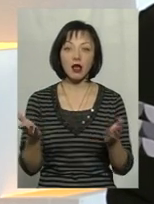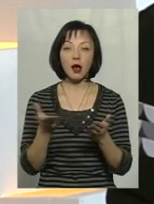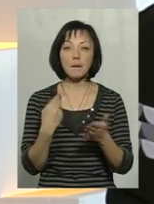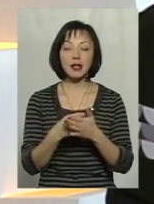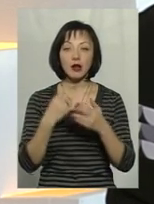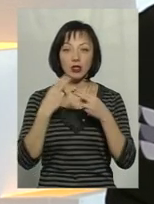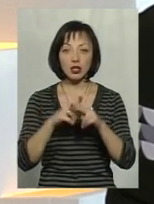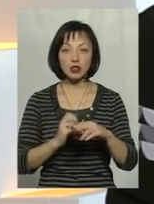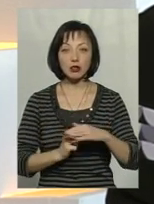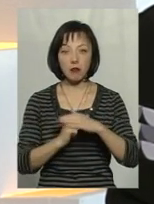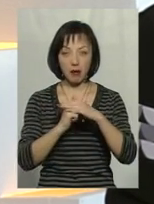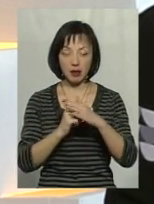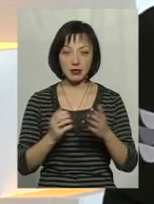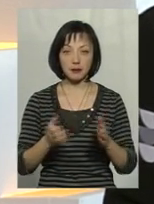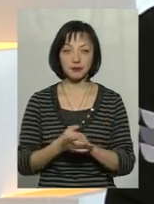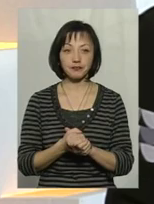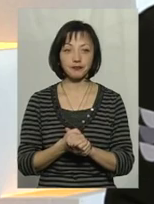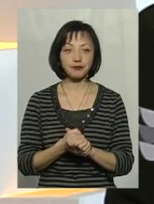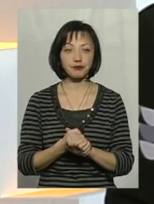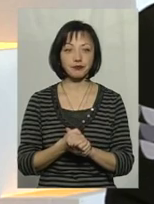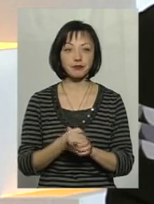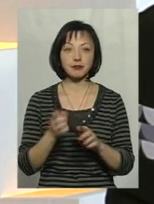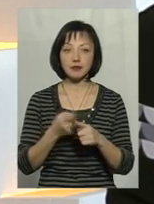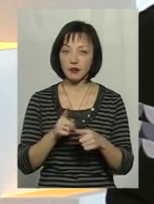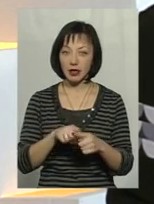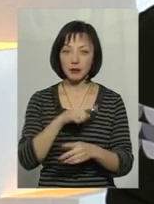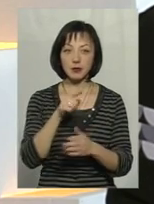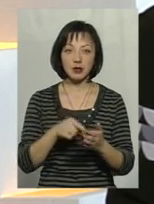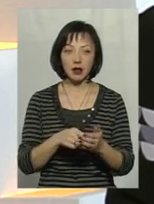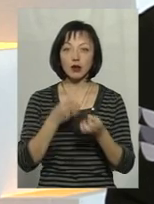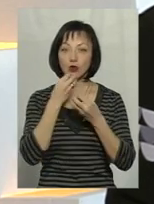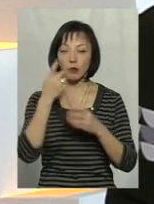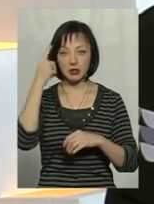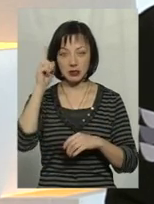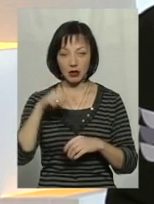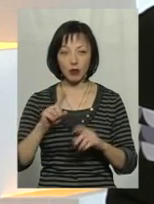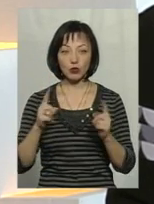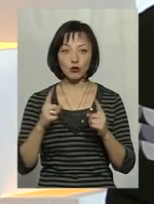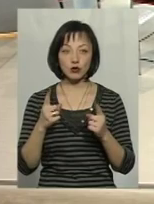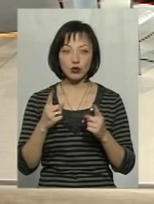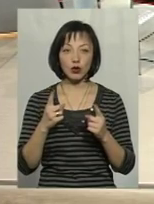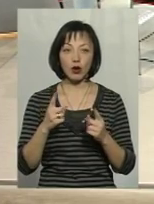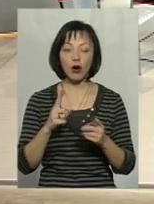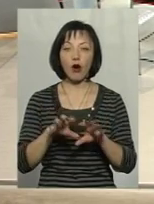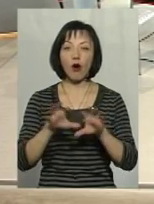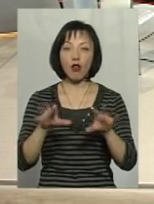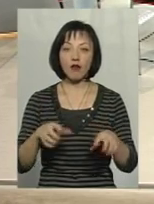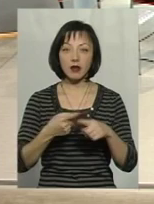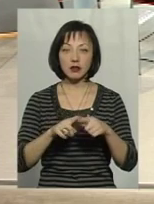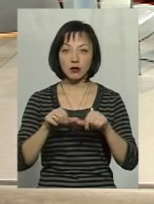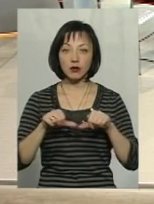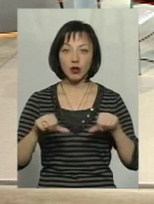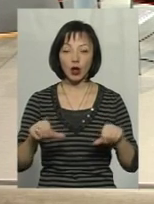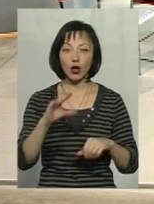матеріально-технічна освіта. І це питання я досить добре знаю, тому що голова даної комісії Інна